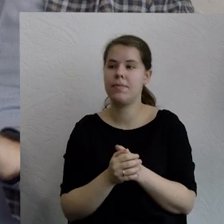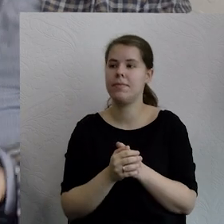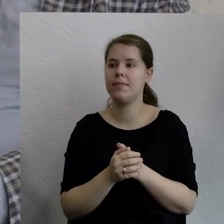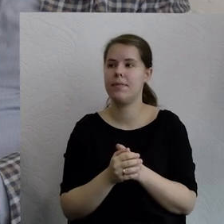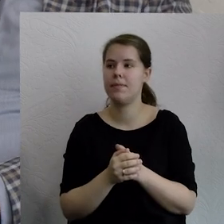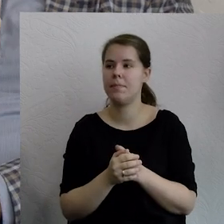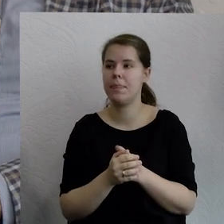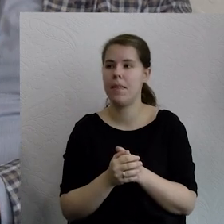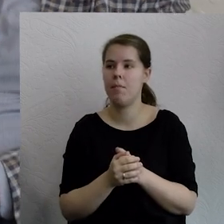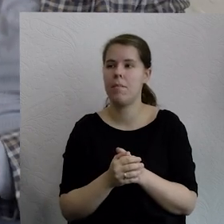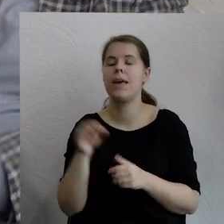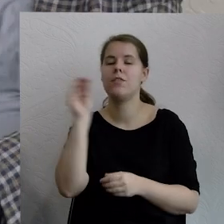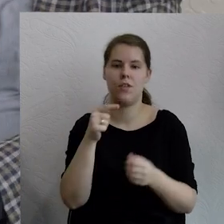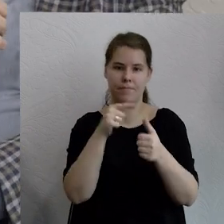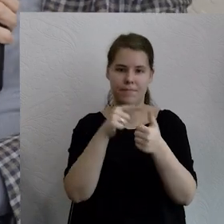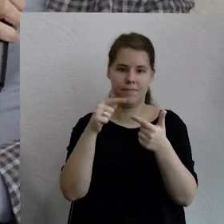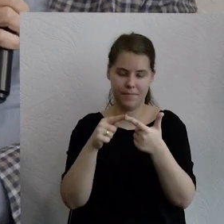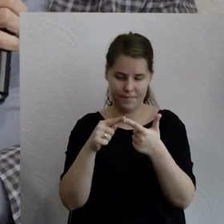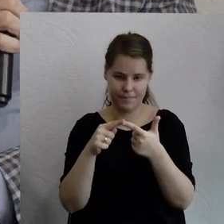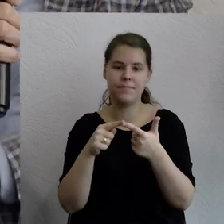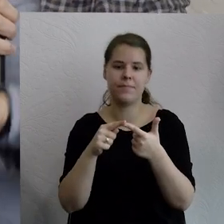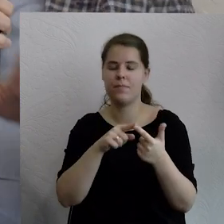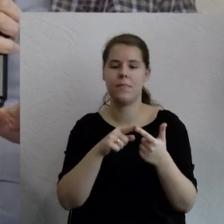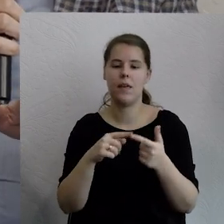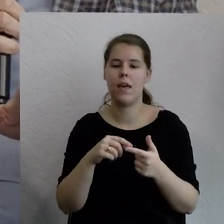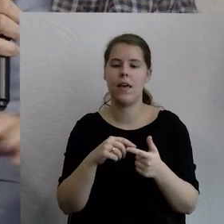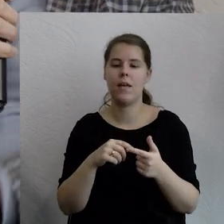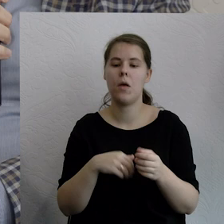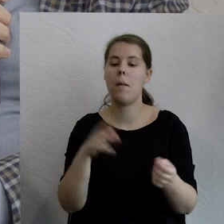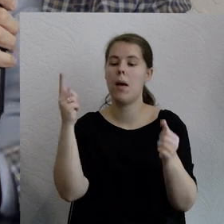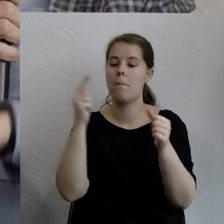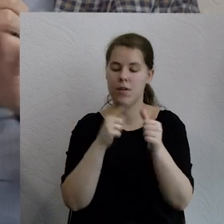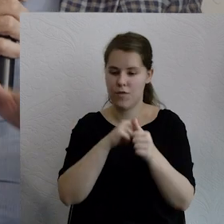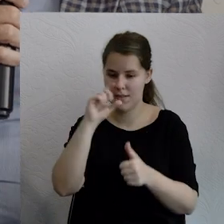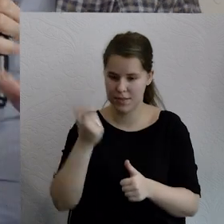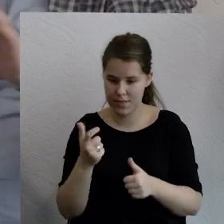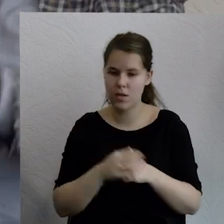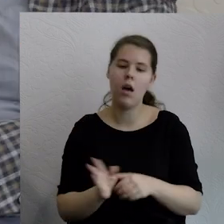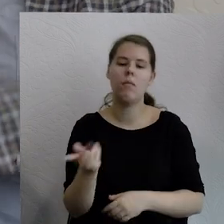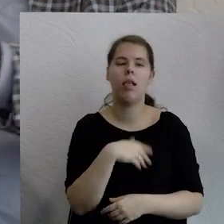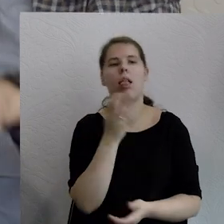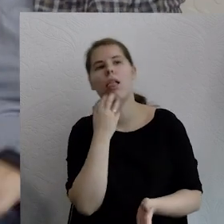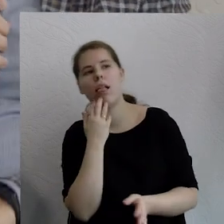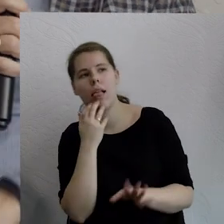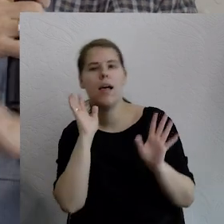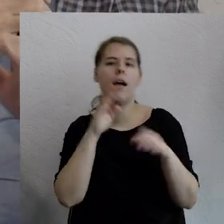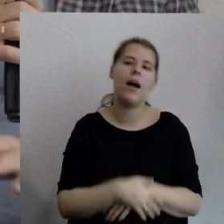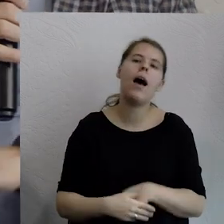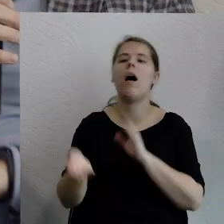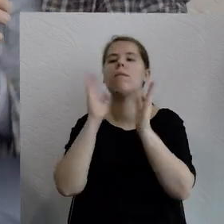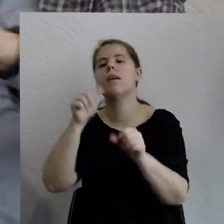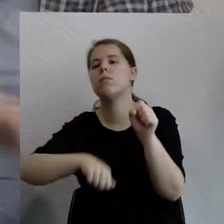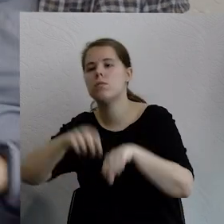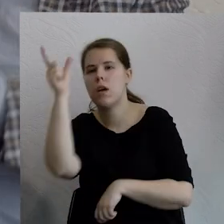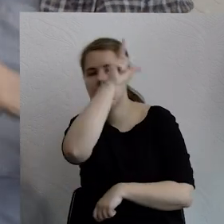te takie dwa zasoby. No jeden to jest jednak... My to znowu narzekamy, że ludzie ogłupieli pod wpływem sieci społecznościowych i tak dalej,